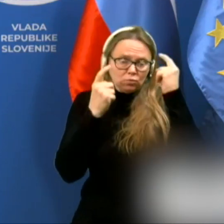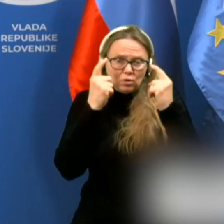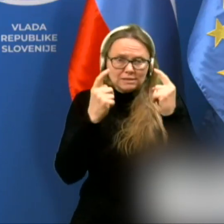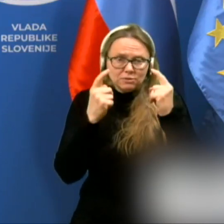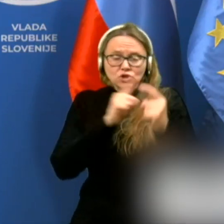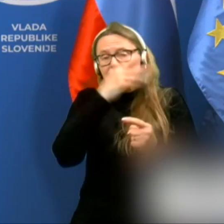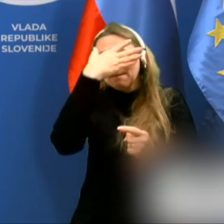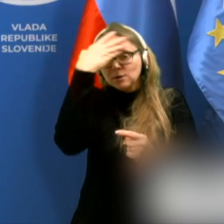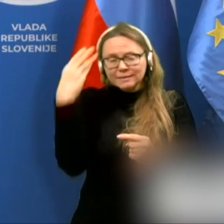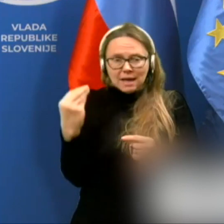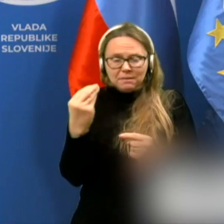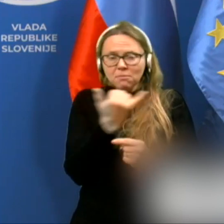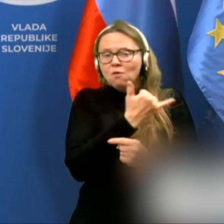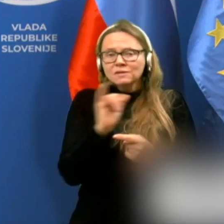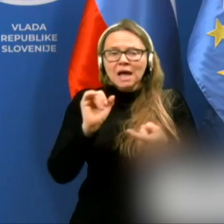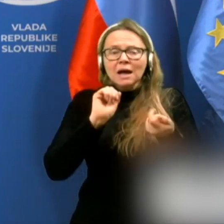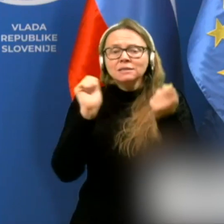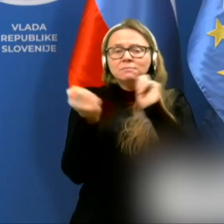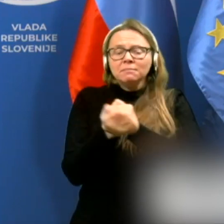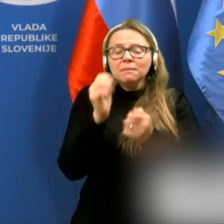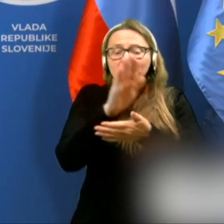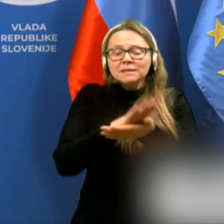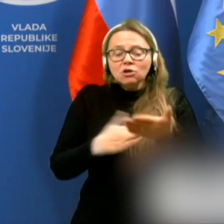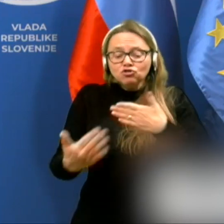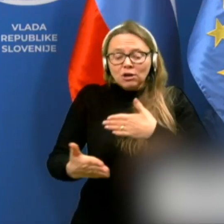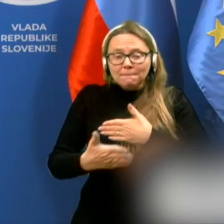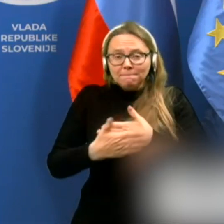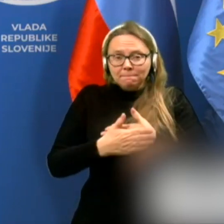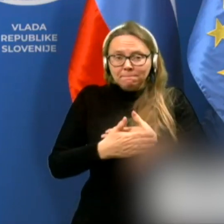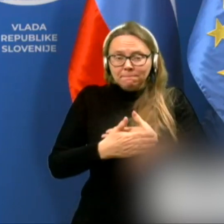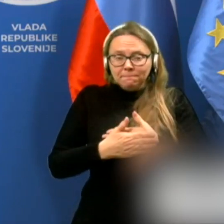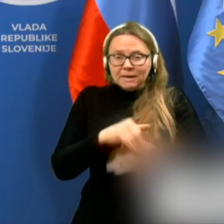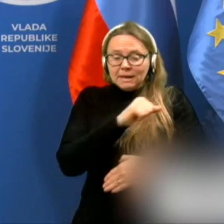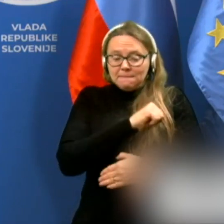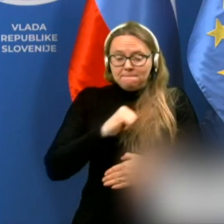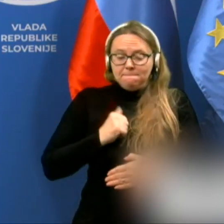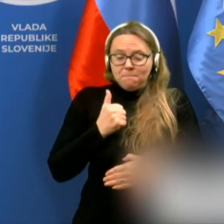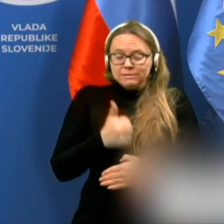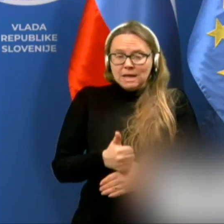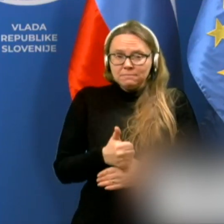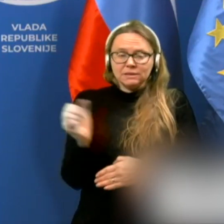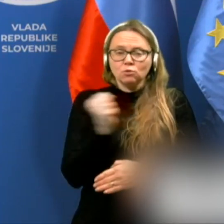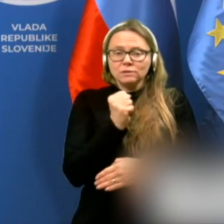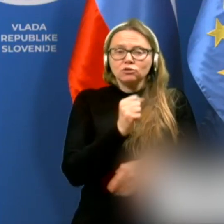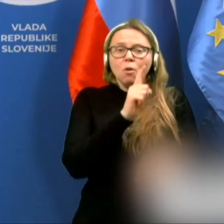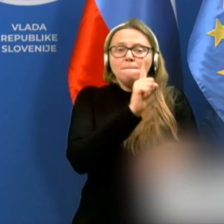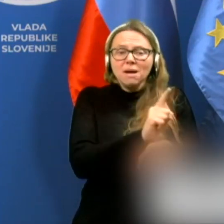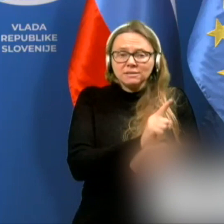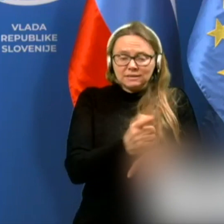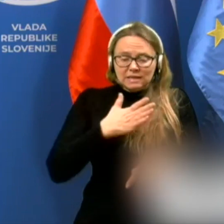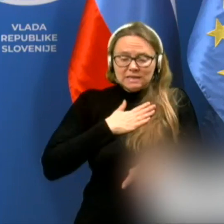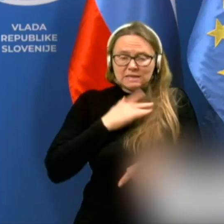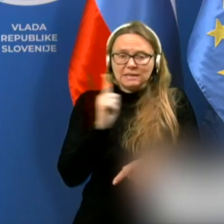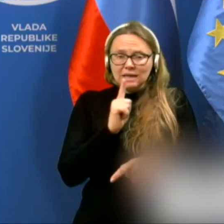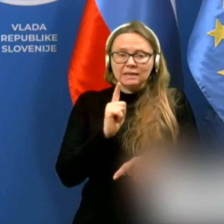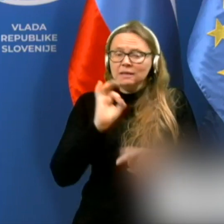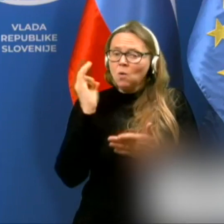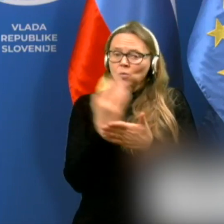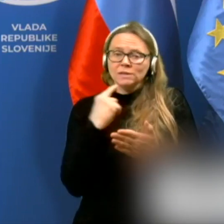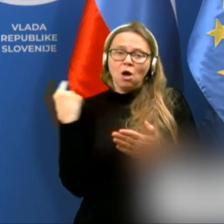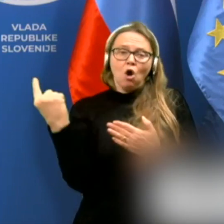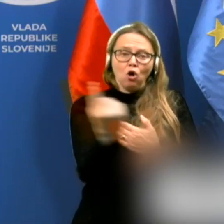pozabimo, vsaka sprememba se začne pri posamezniku, zato pazite na se in na vse okoli vas.